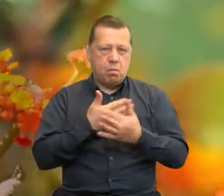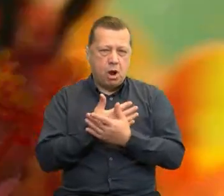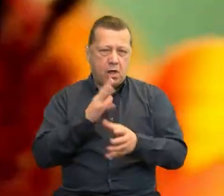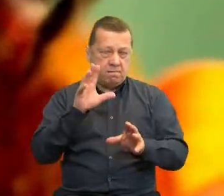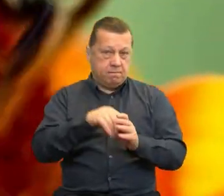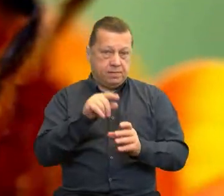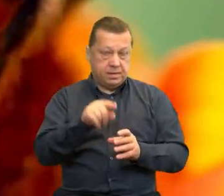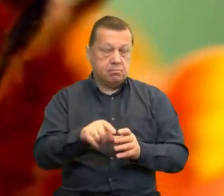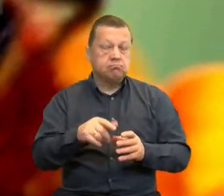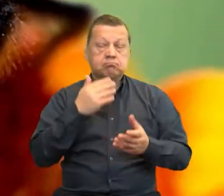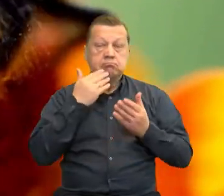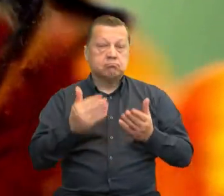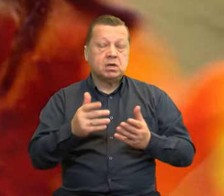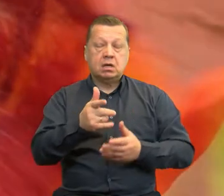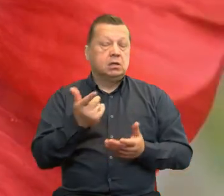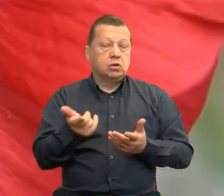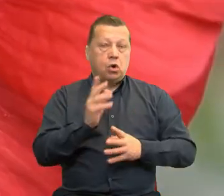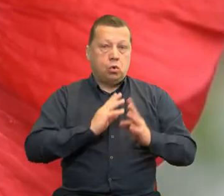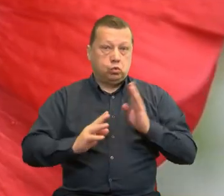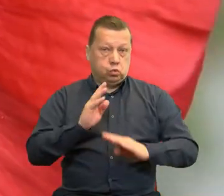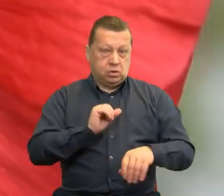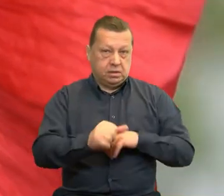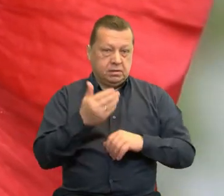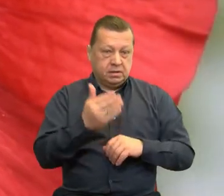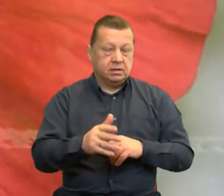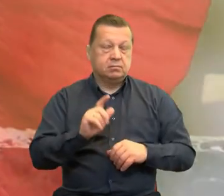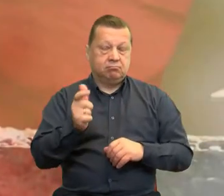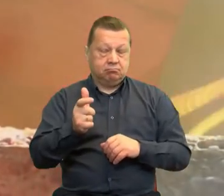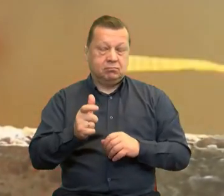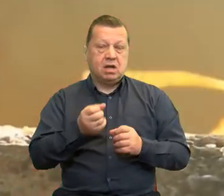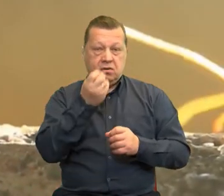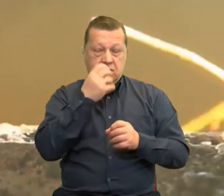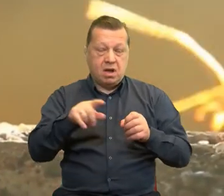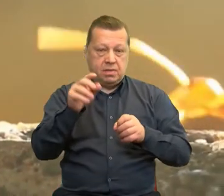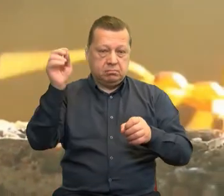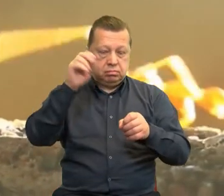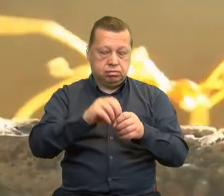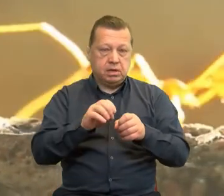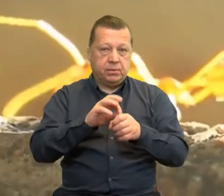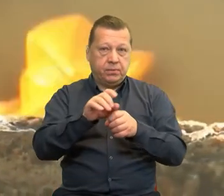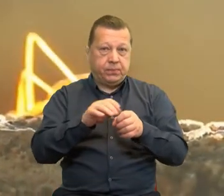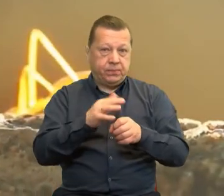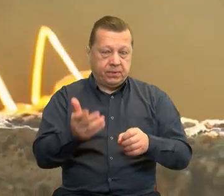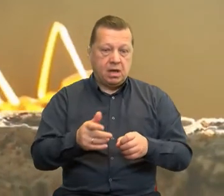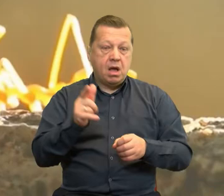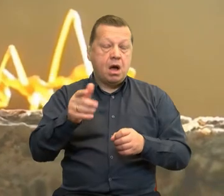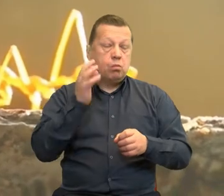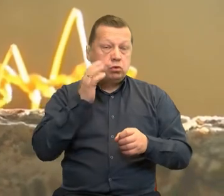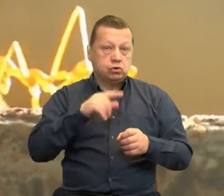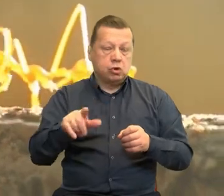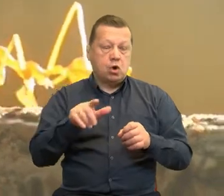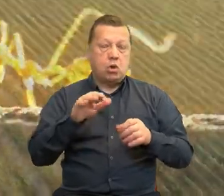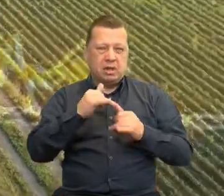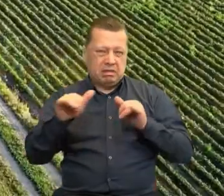zawdzięczamy kluczowe usługi ekosystemowe na czele z zapylaniem roślin. Niestety pszczoły i inne zapylacze na naszych oczach